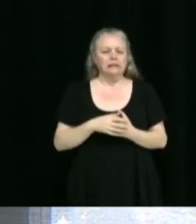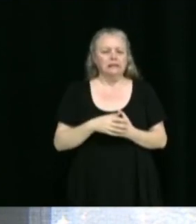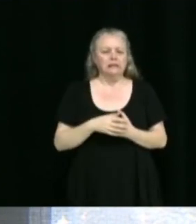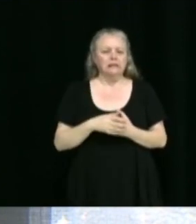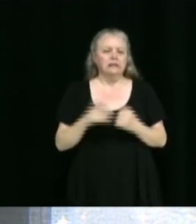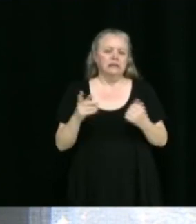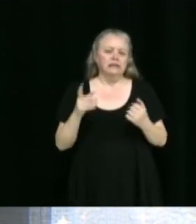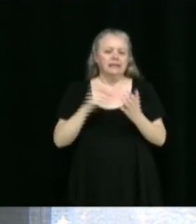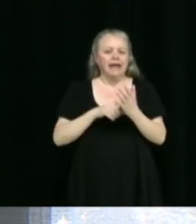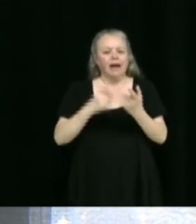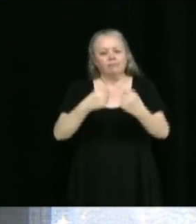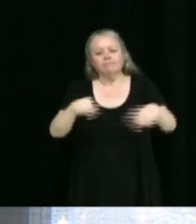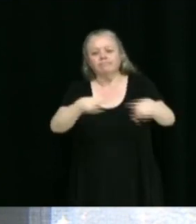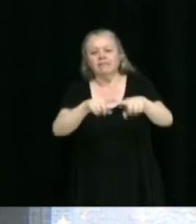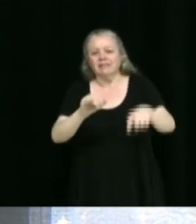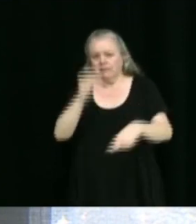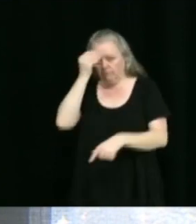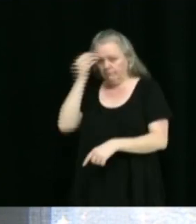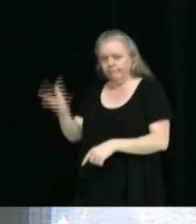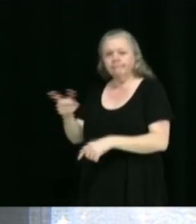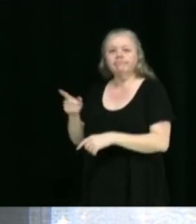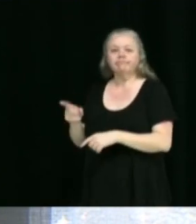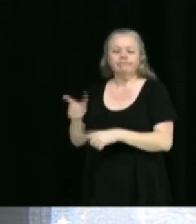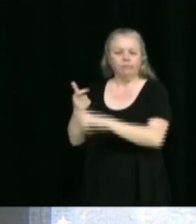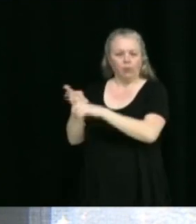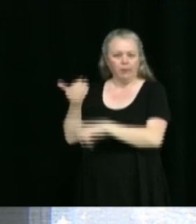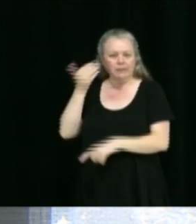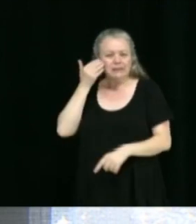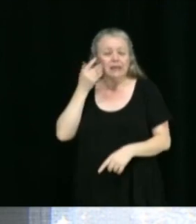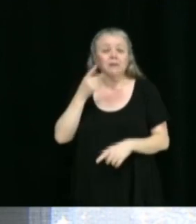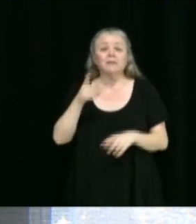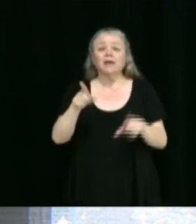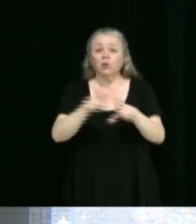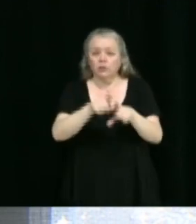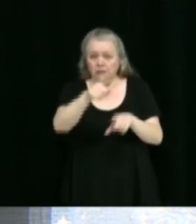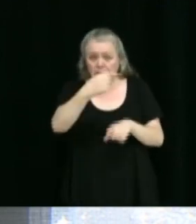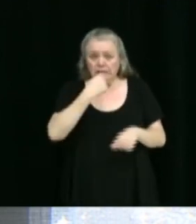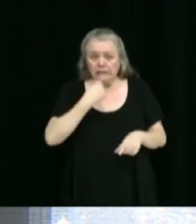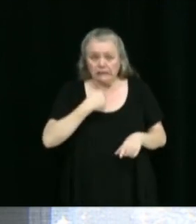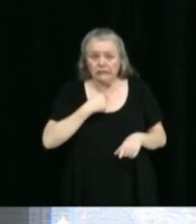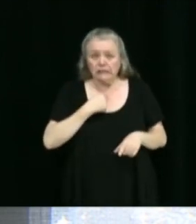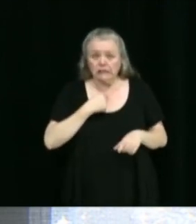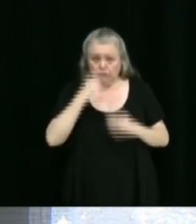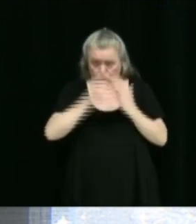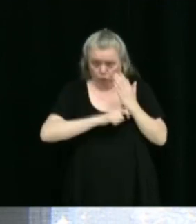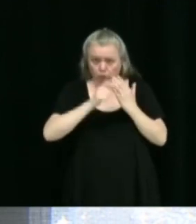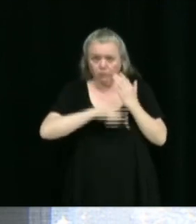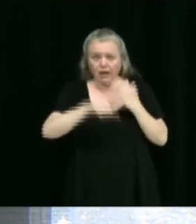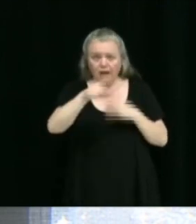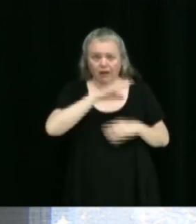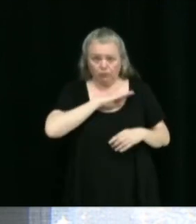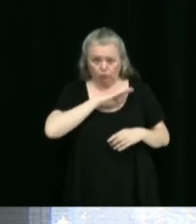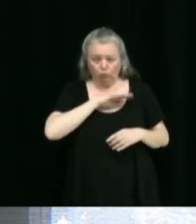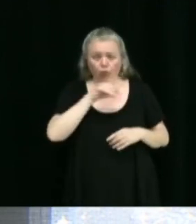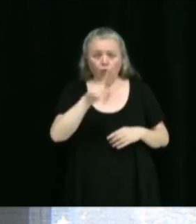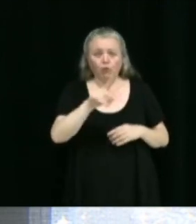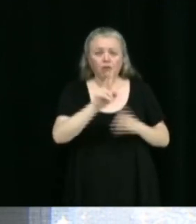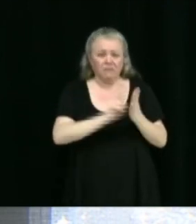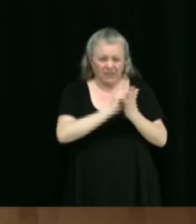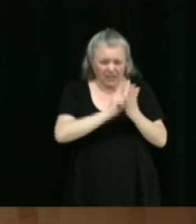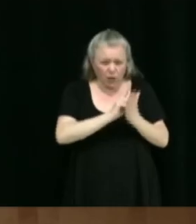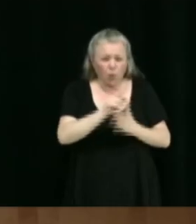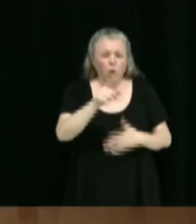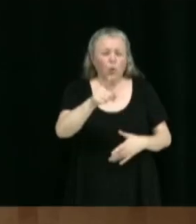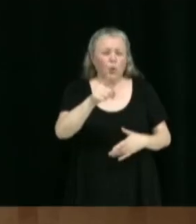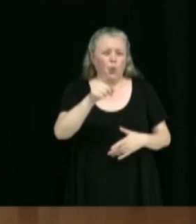met la puce à l'oreille. Puis là, vous avez, de ce que je comprends, de la documentation aussi, voire